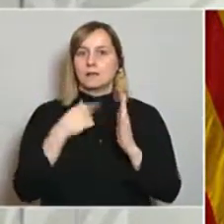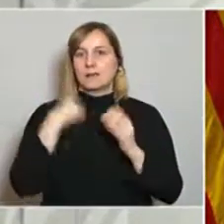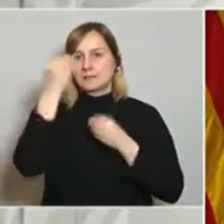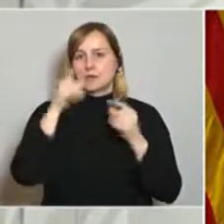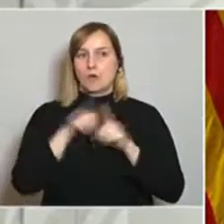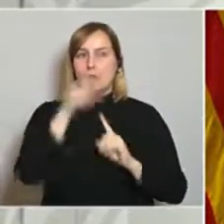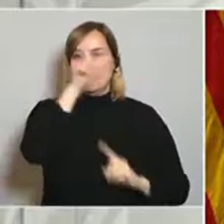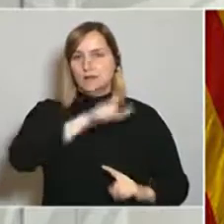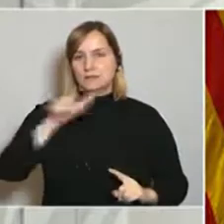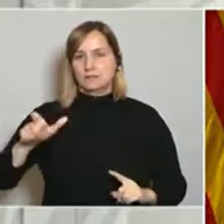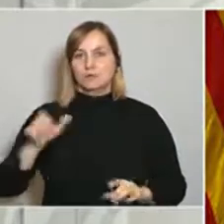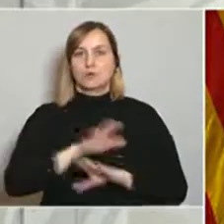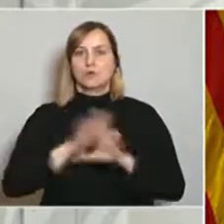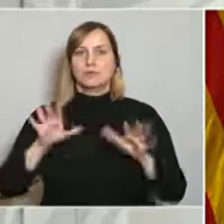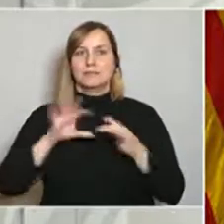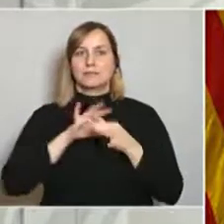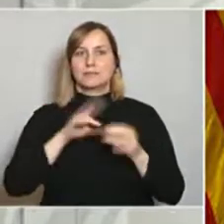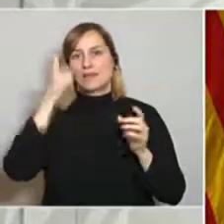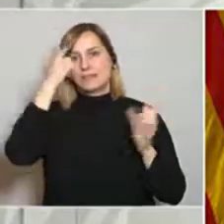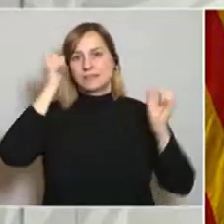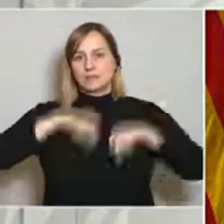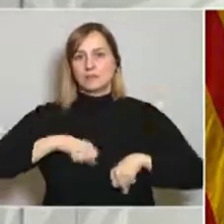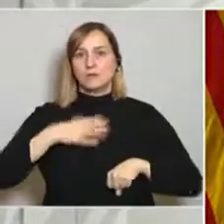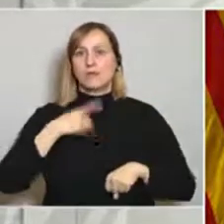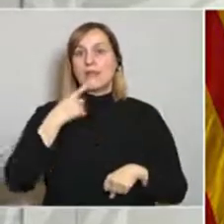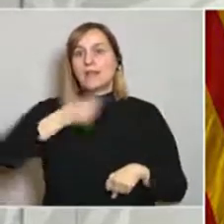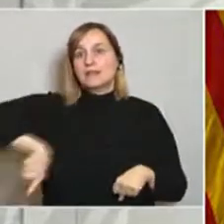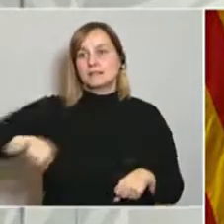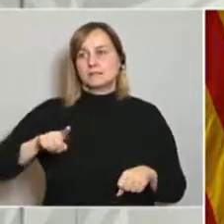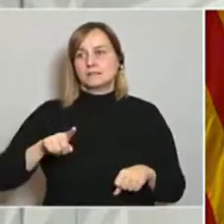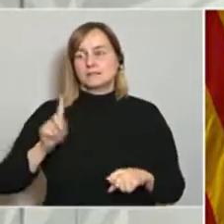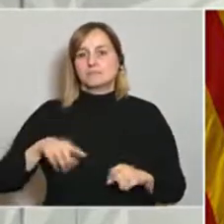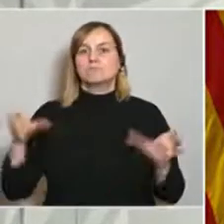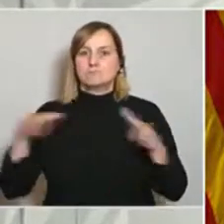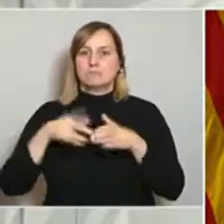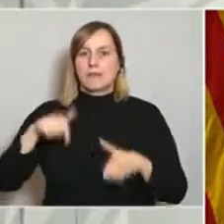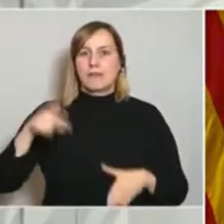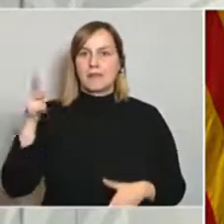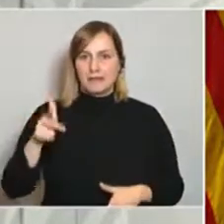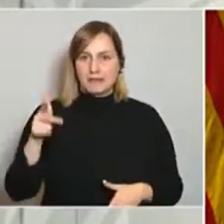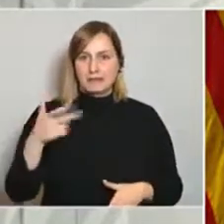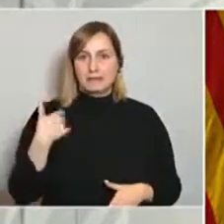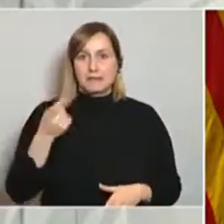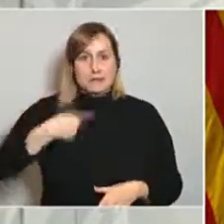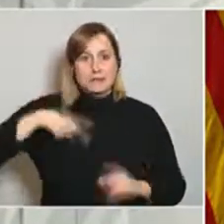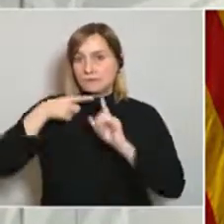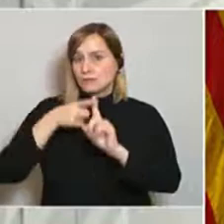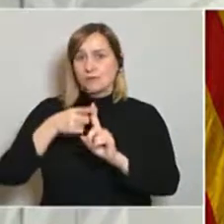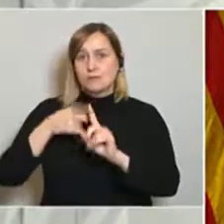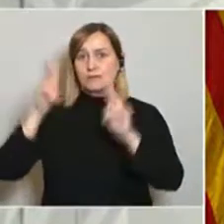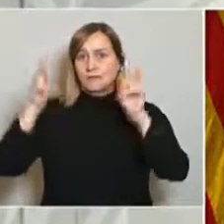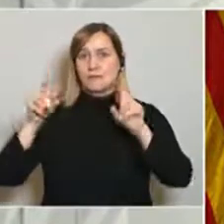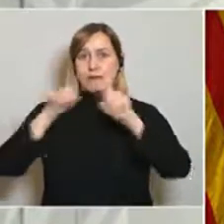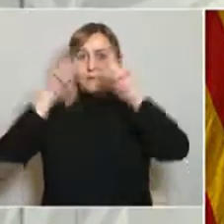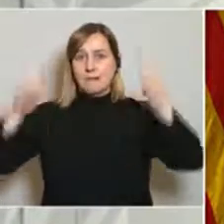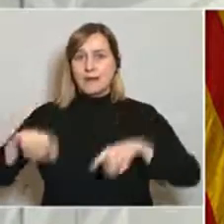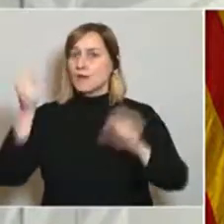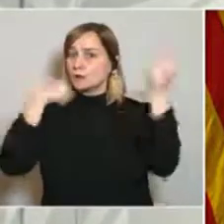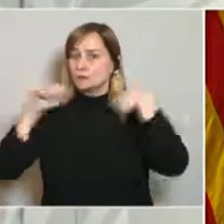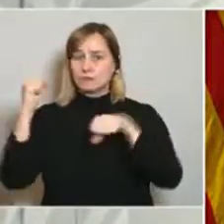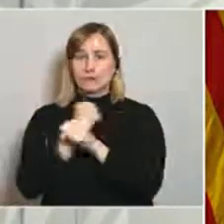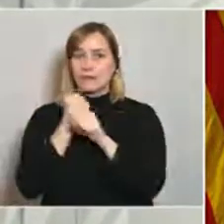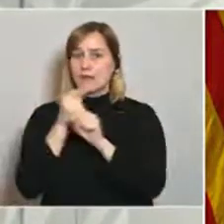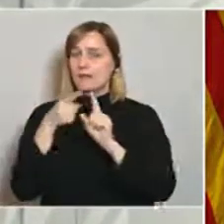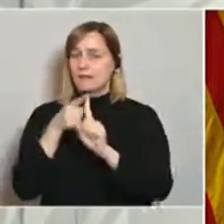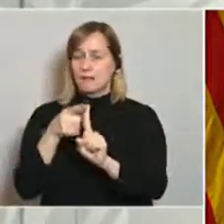subjectes, no només per la decisió sinó que tenen drets. I aquest és el nostre marc sempre que ha sigut d'actuació i de treball molt més que